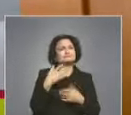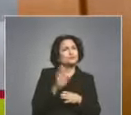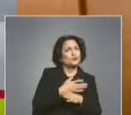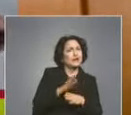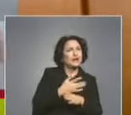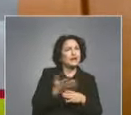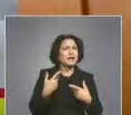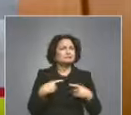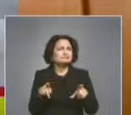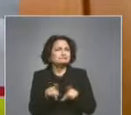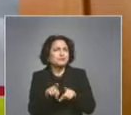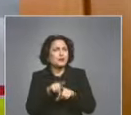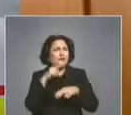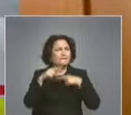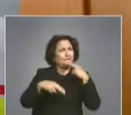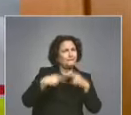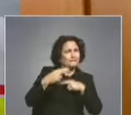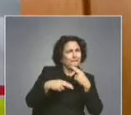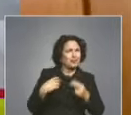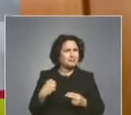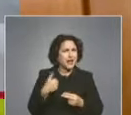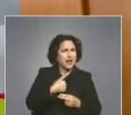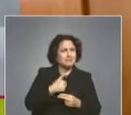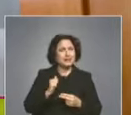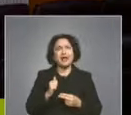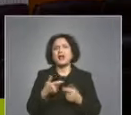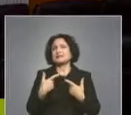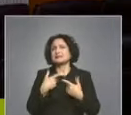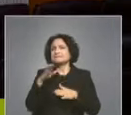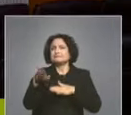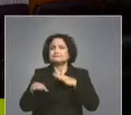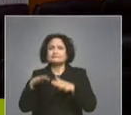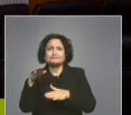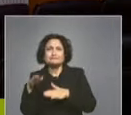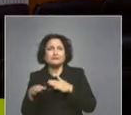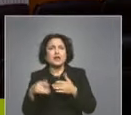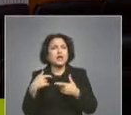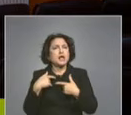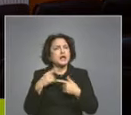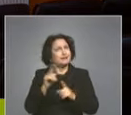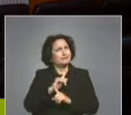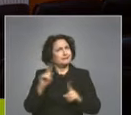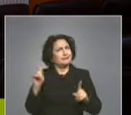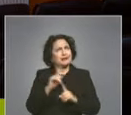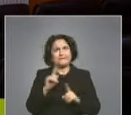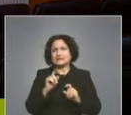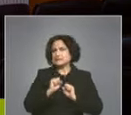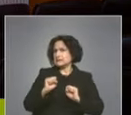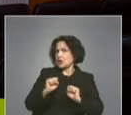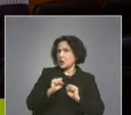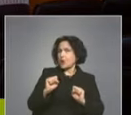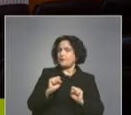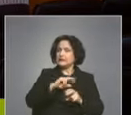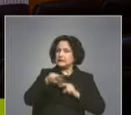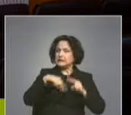се почувствали като в криминален филм. Сериал свързан с престъпления. Човек никога не трябва да се страхува, да си